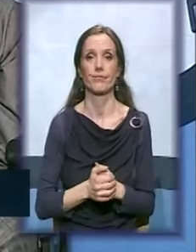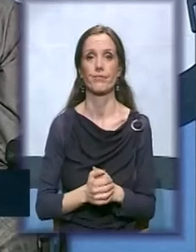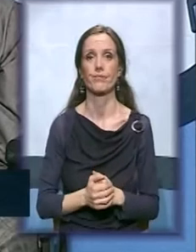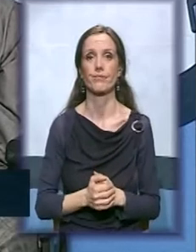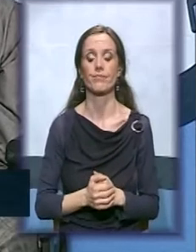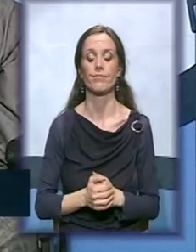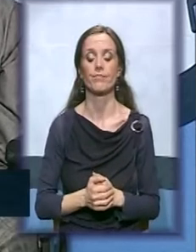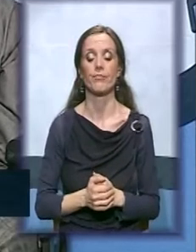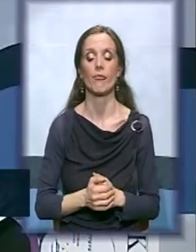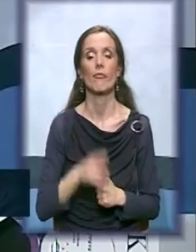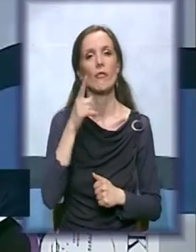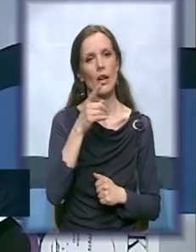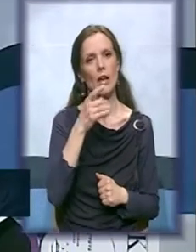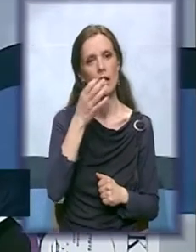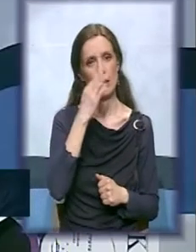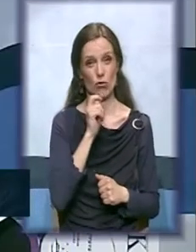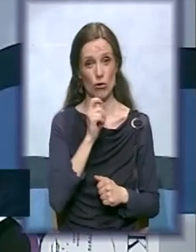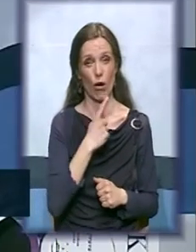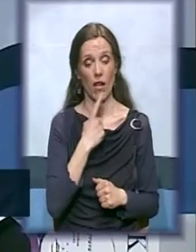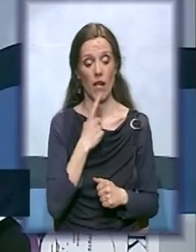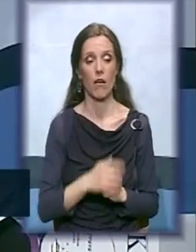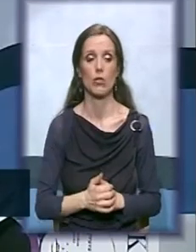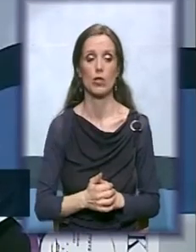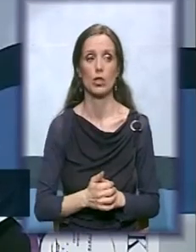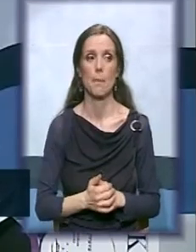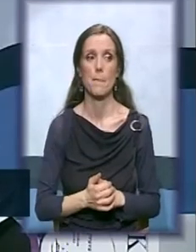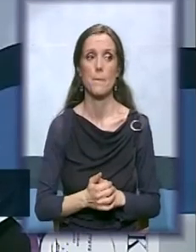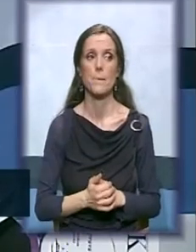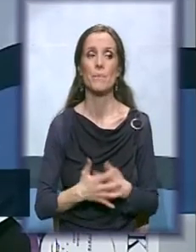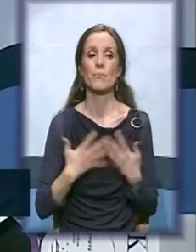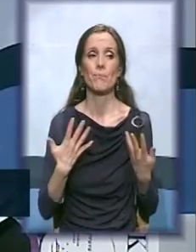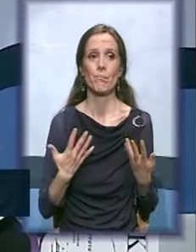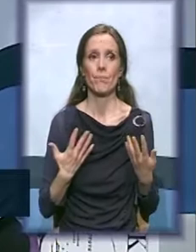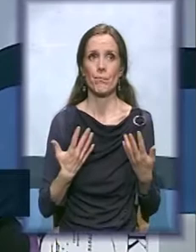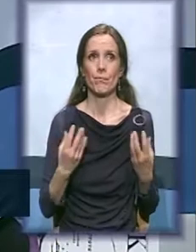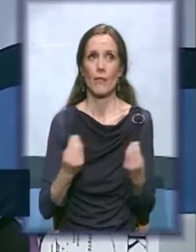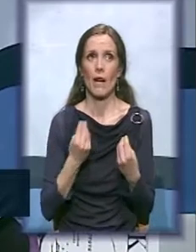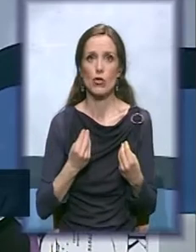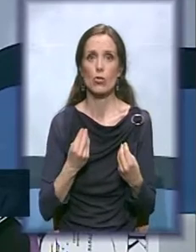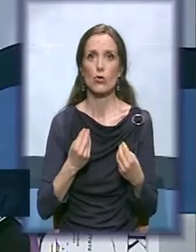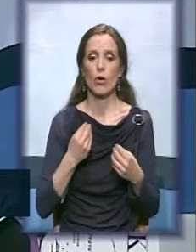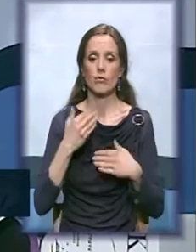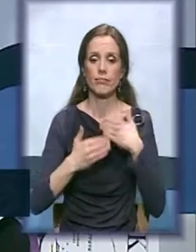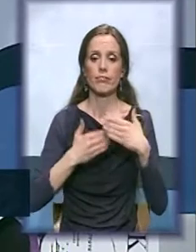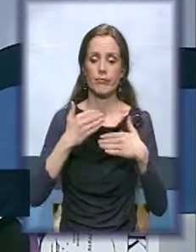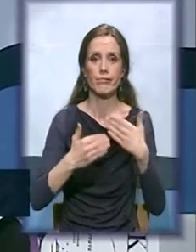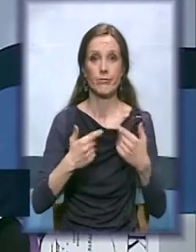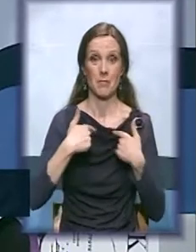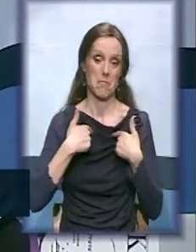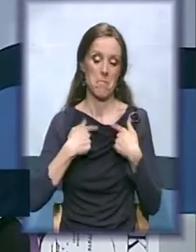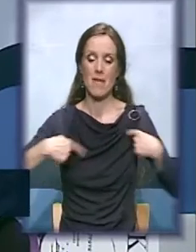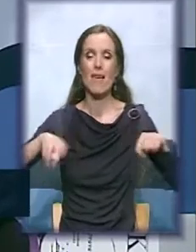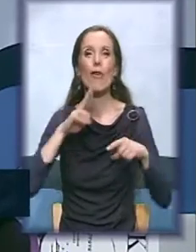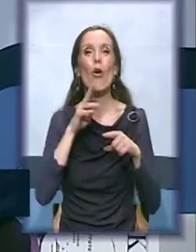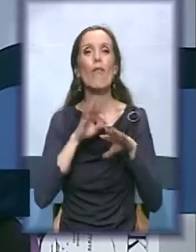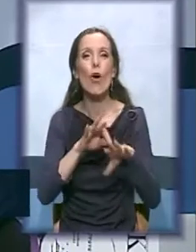Ono što je nekako iz dana u dan, imam utisak da mi koji vodimo organizacije,